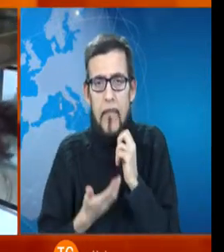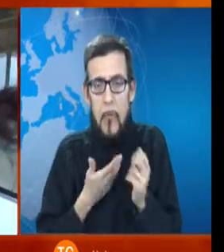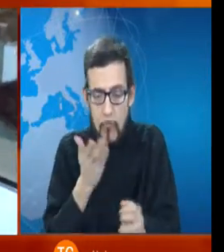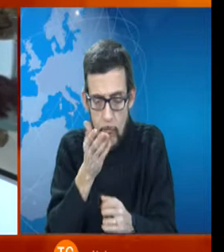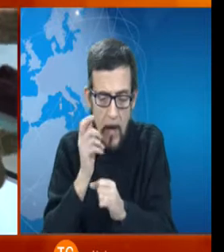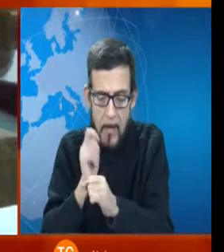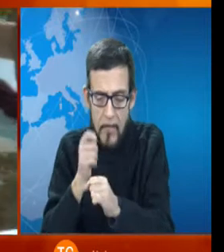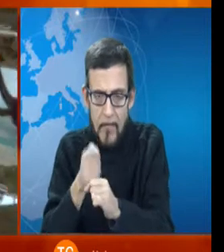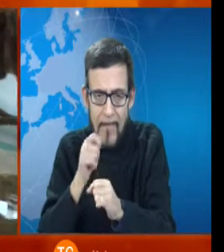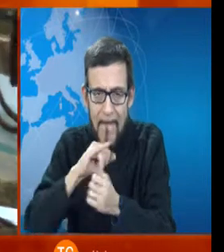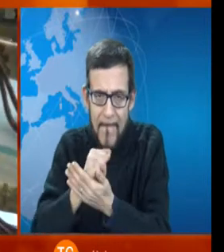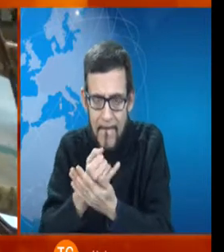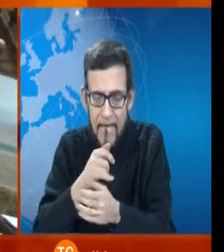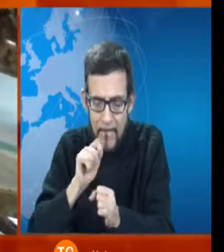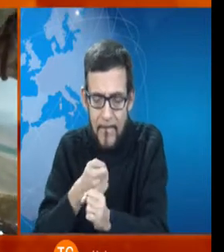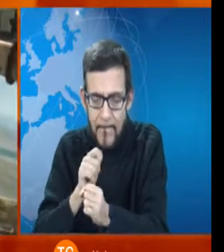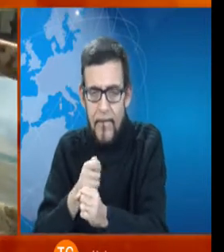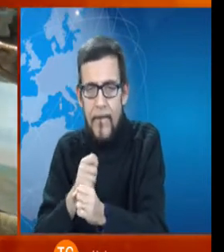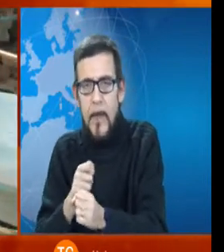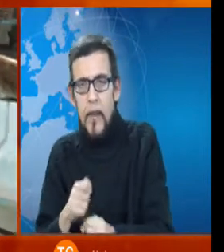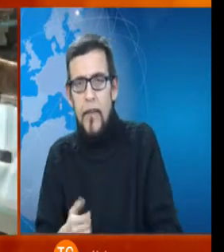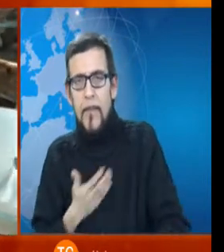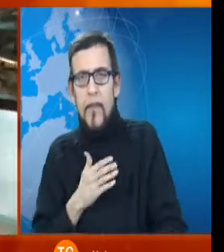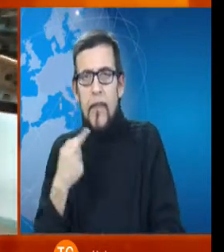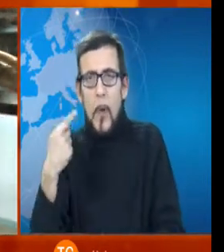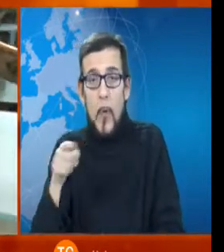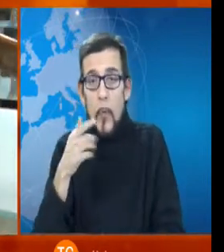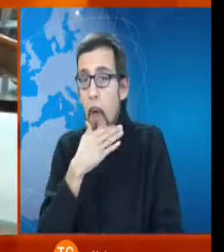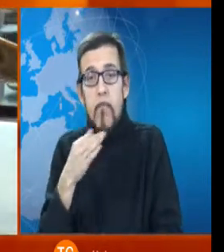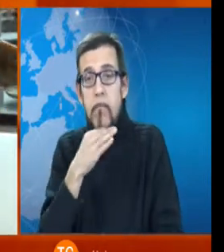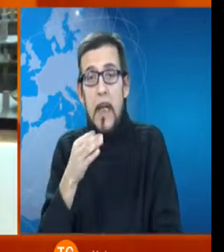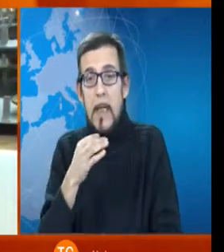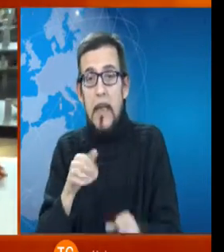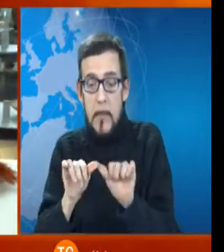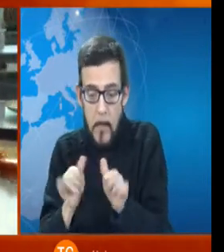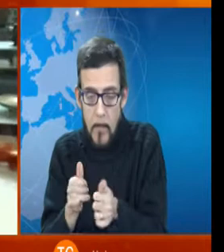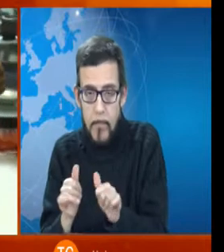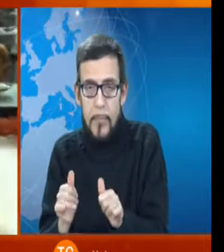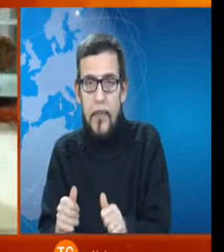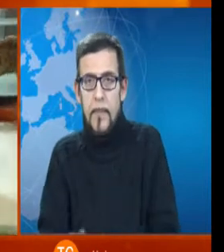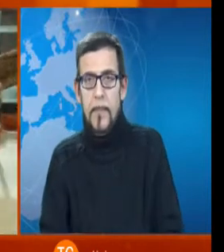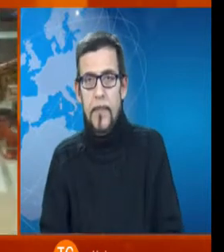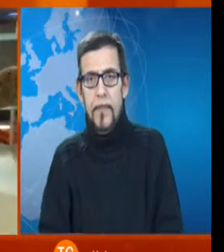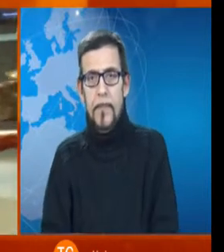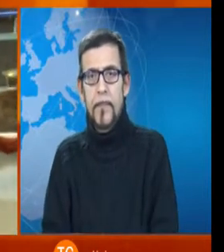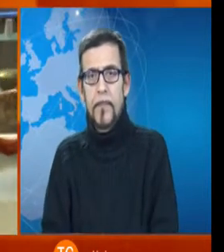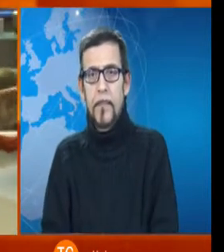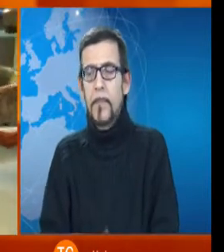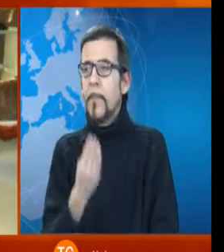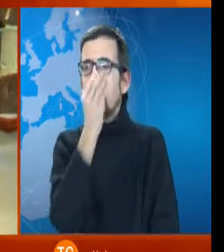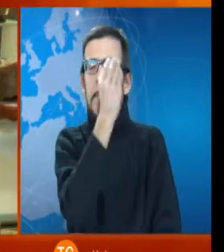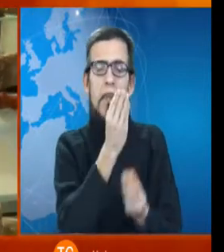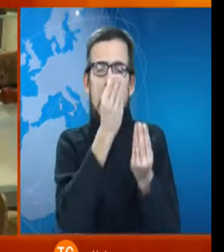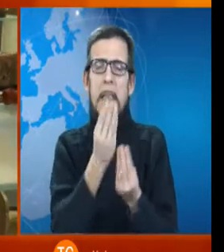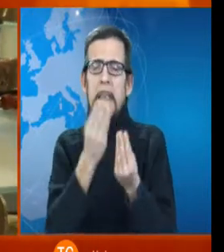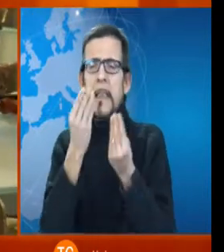sua bellissima foggia dei simboli alchemici